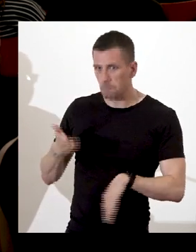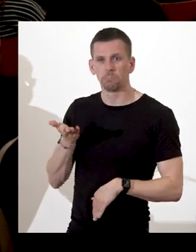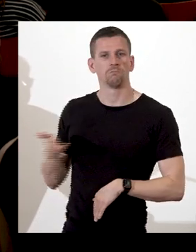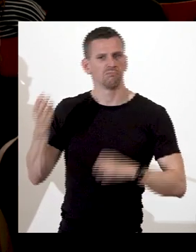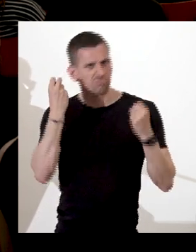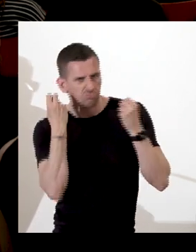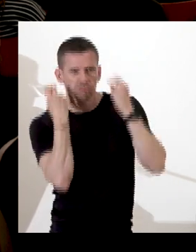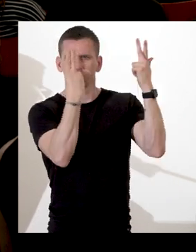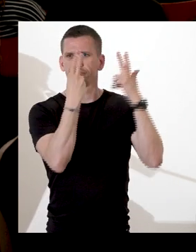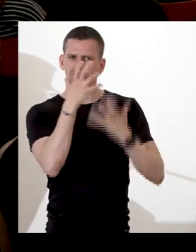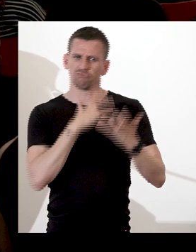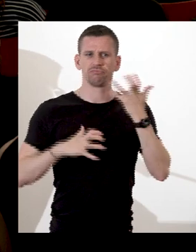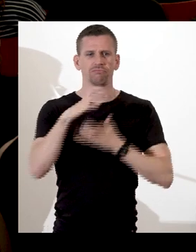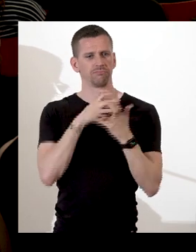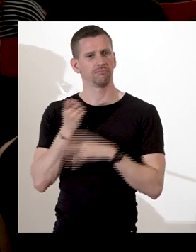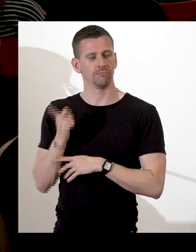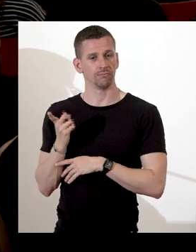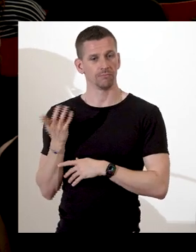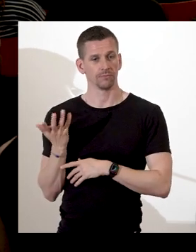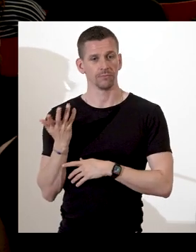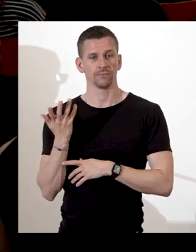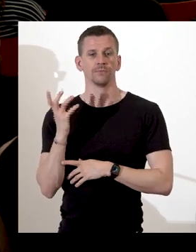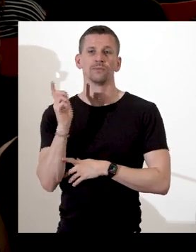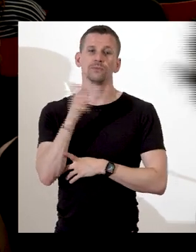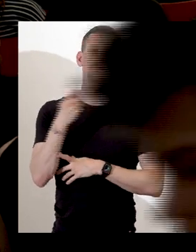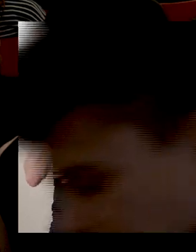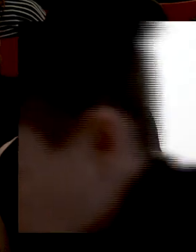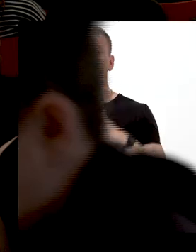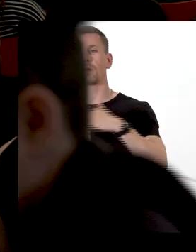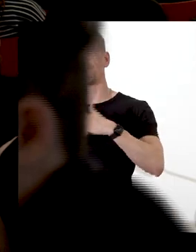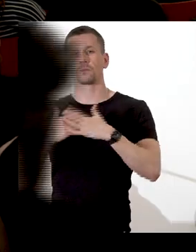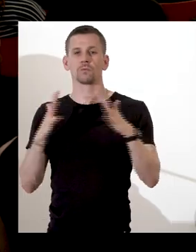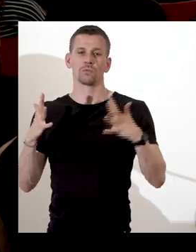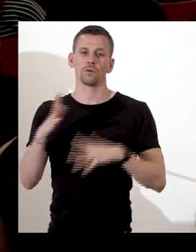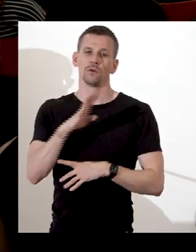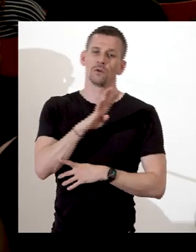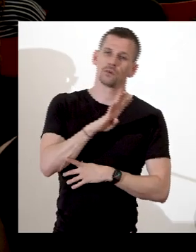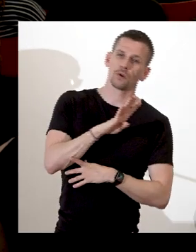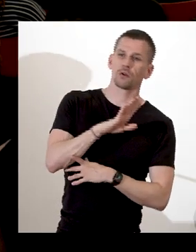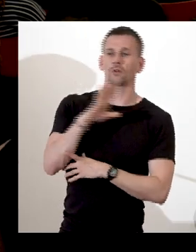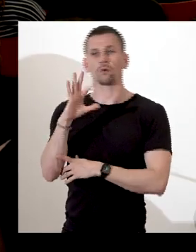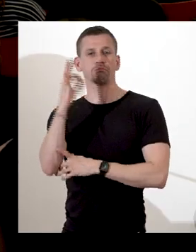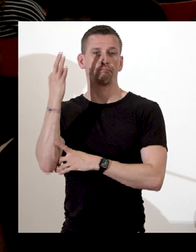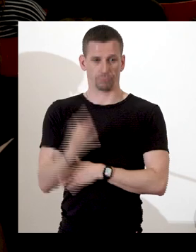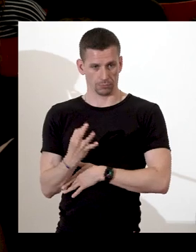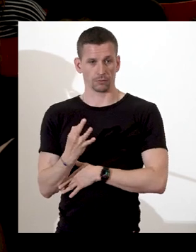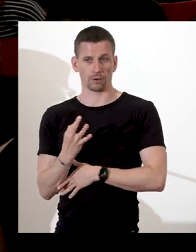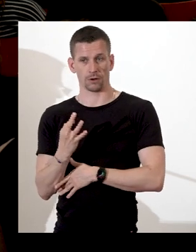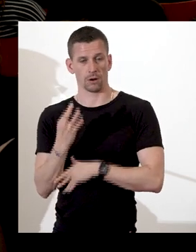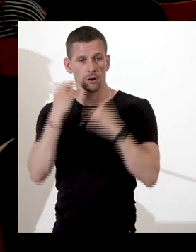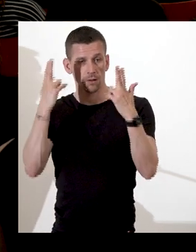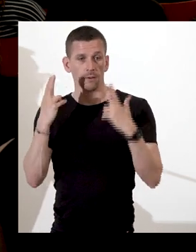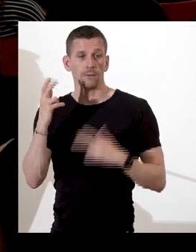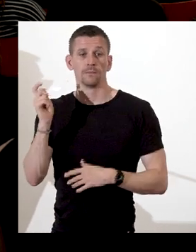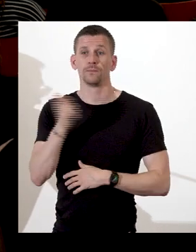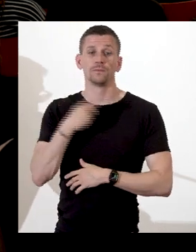Entre 4 et 5% des expéditions de traite françaises sont marquées par des révoltes. La plupart du temps, lorsque le navire